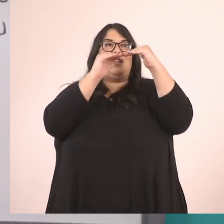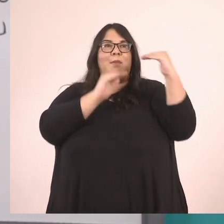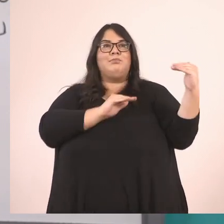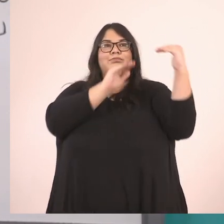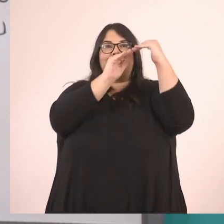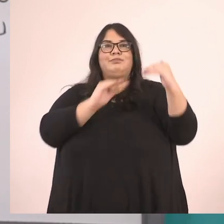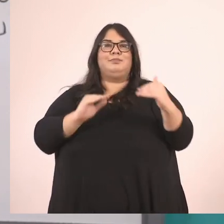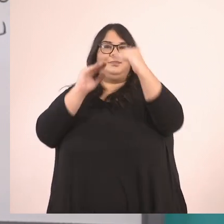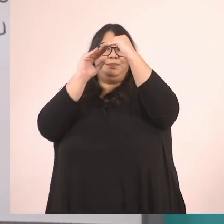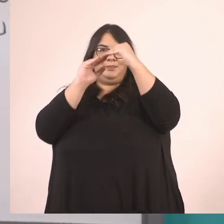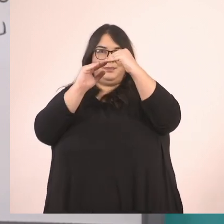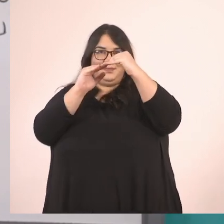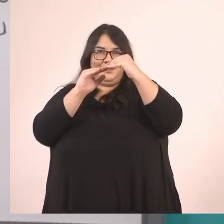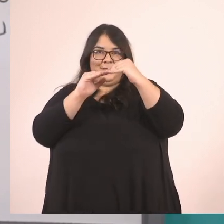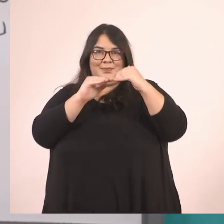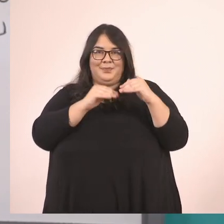κλάσματα Αντί λοιπόν